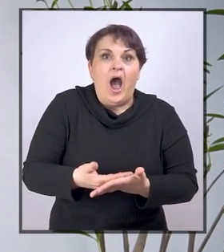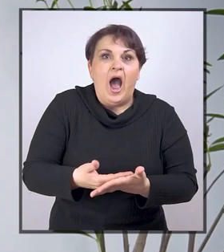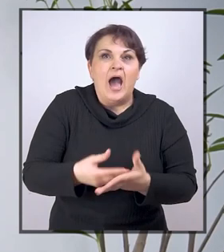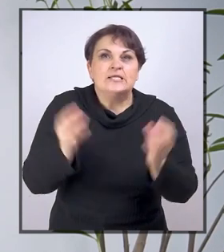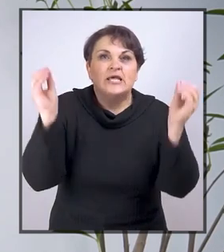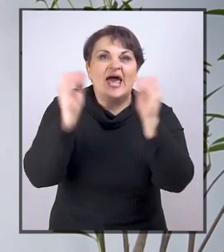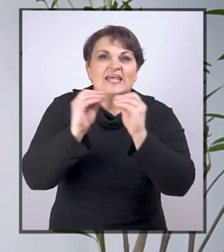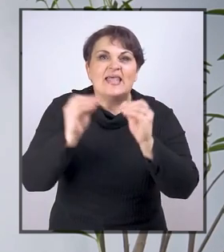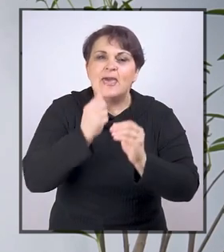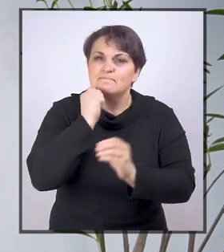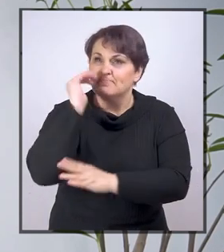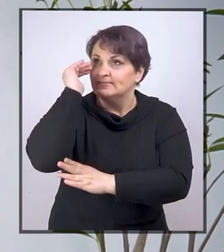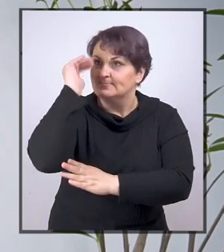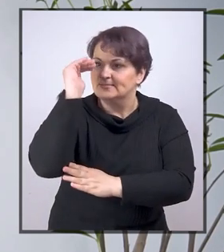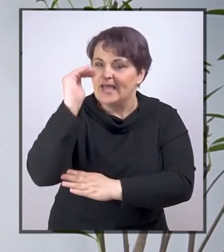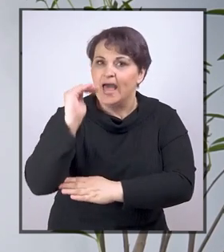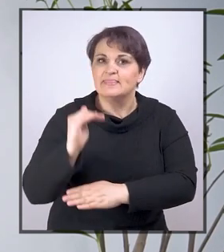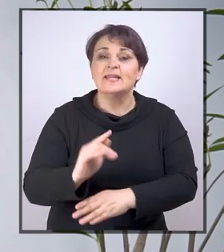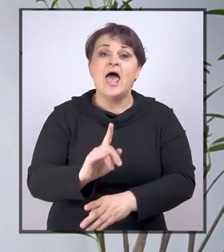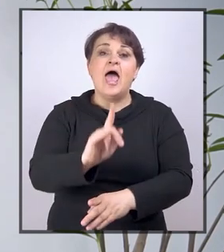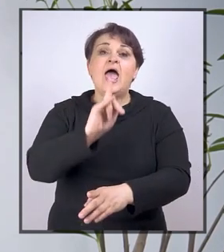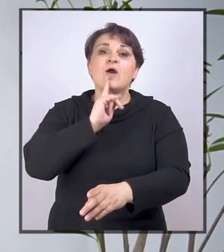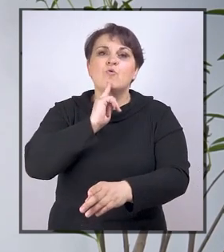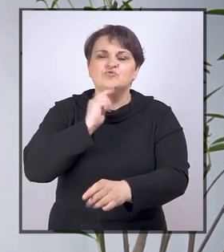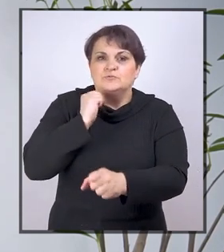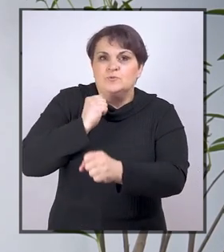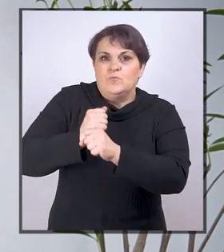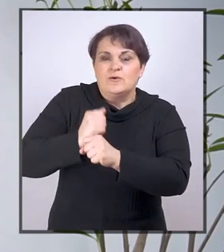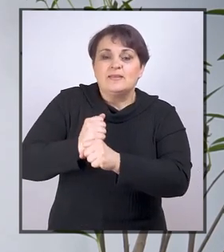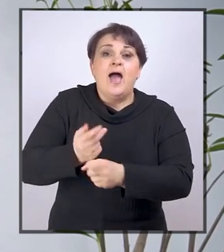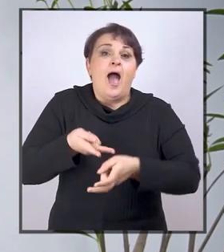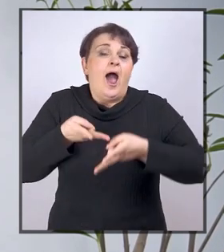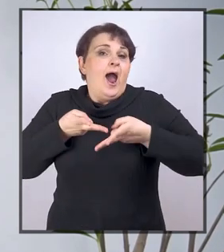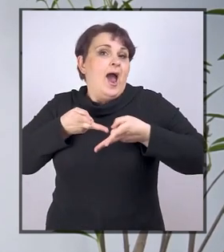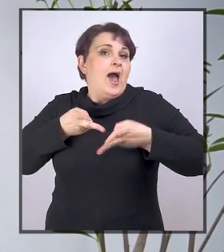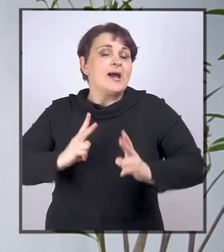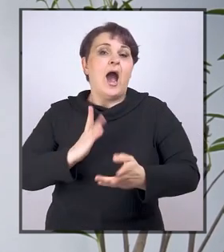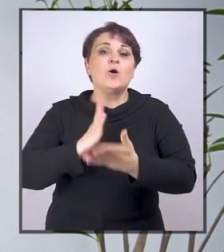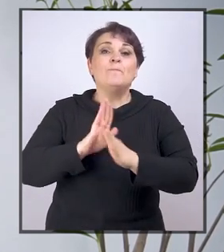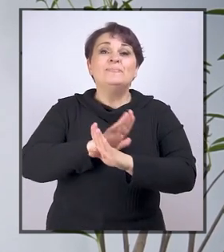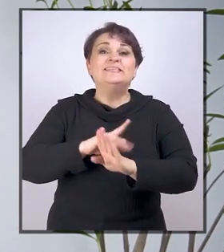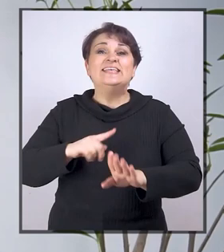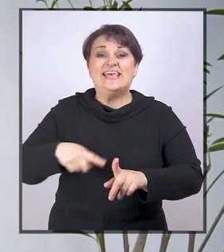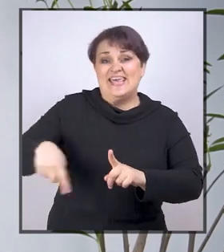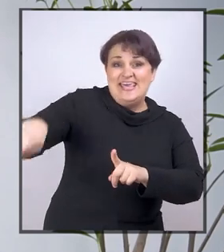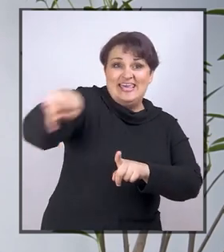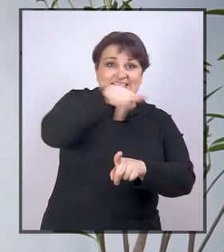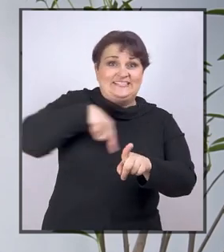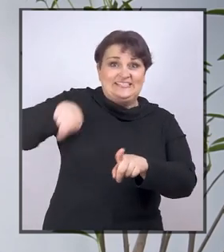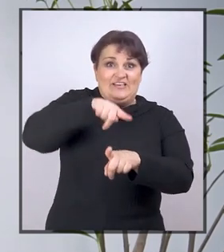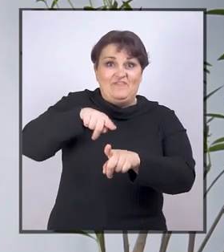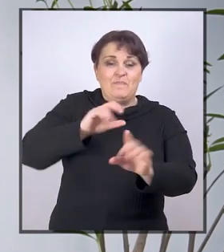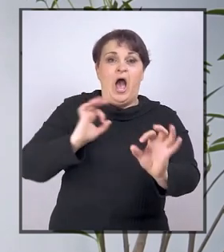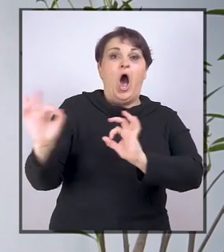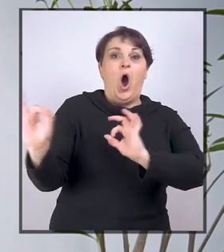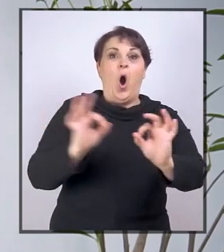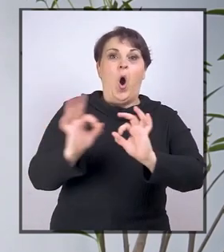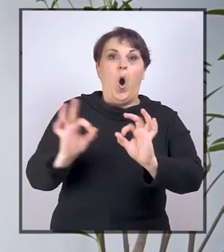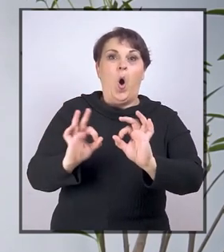skupu standarda koji se provode kako bi se svima